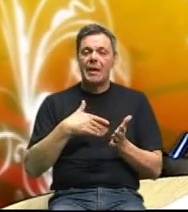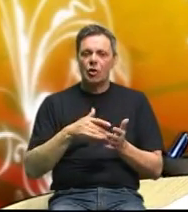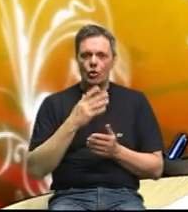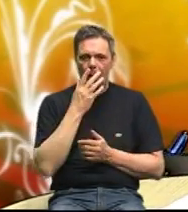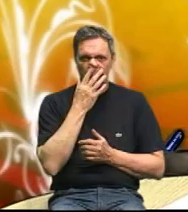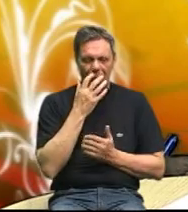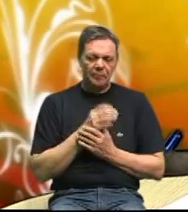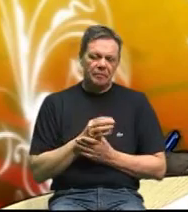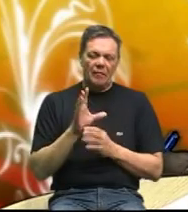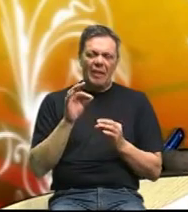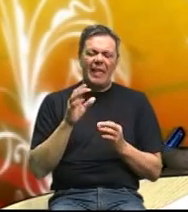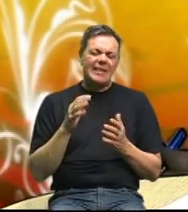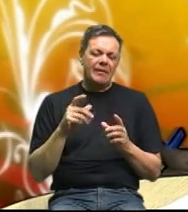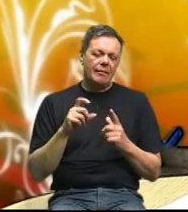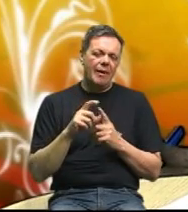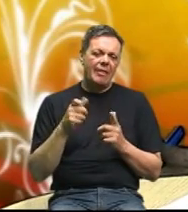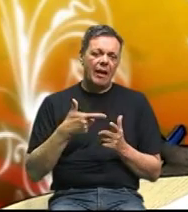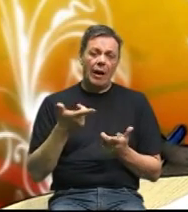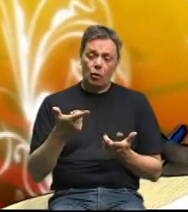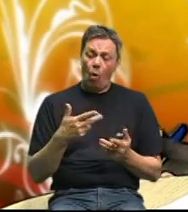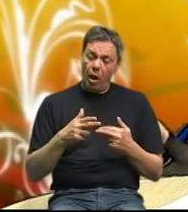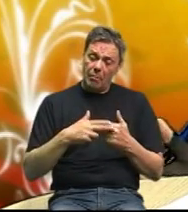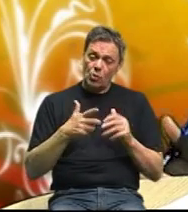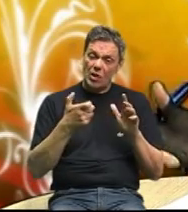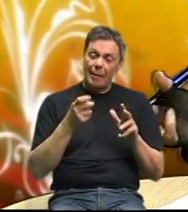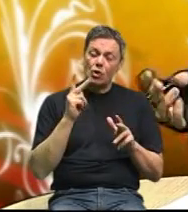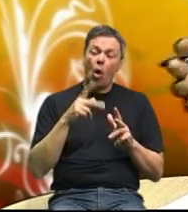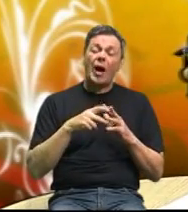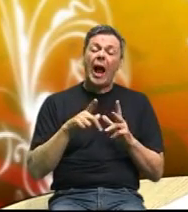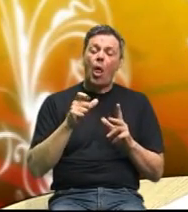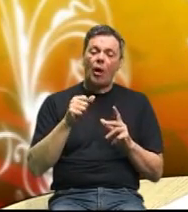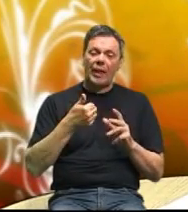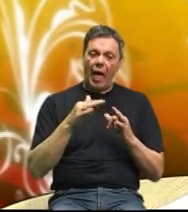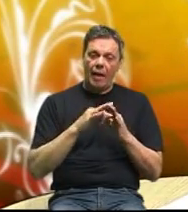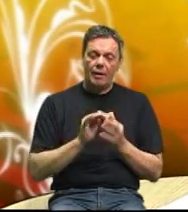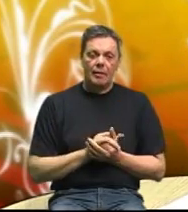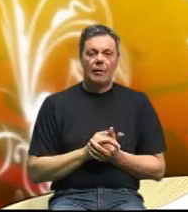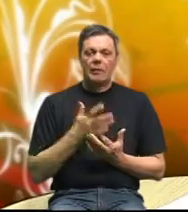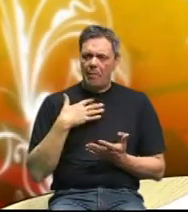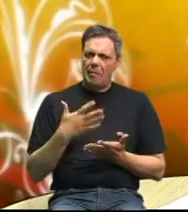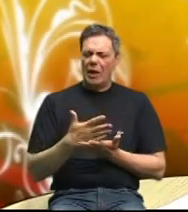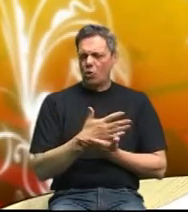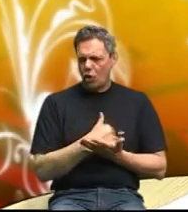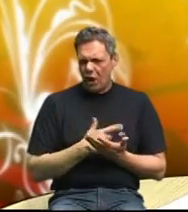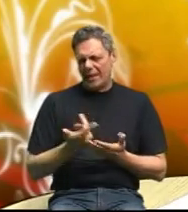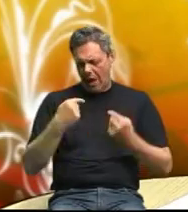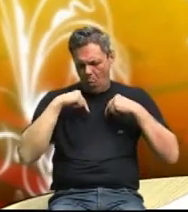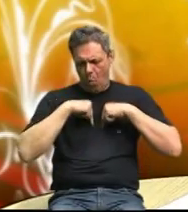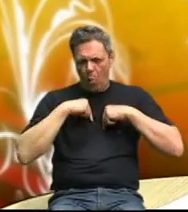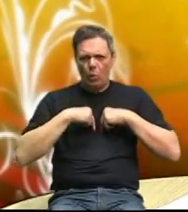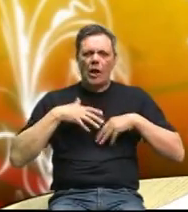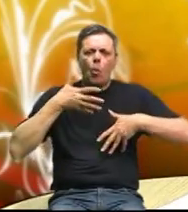100 gramama masnoće proizvodi skoro 700 kalorija je li tako da bi bile iskorištene za neku nutanju